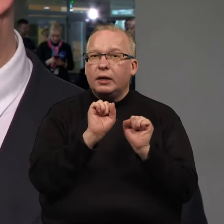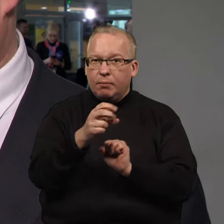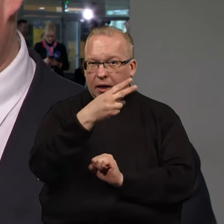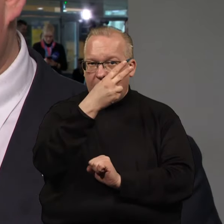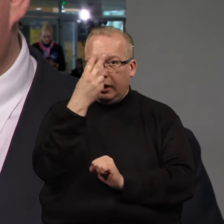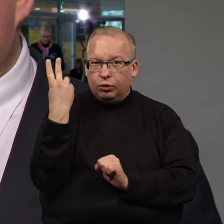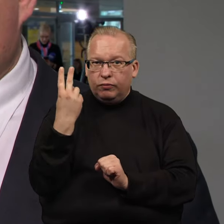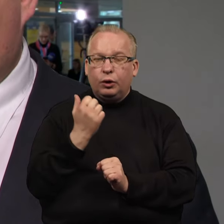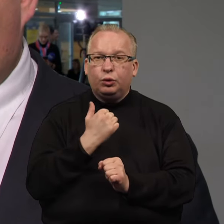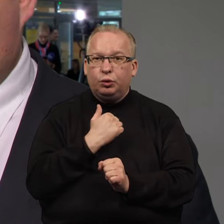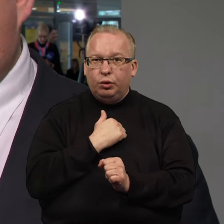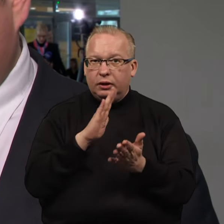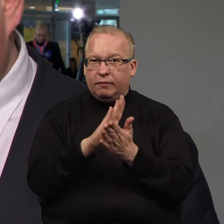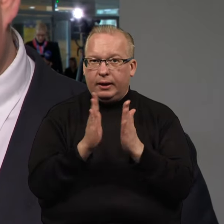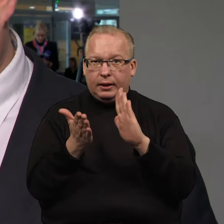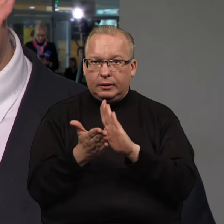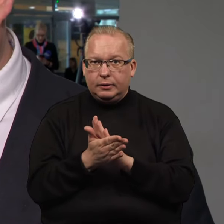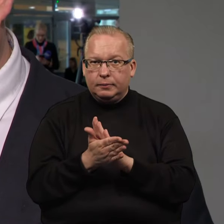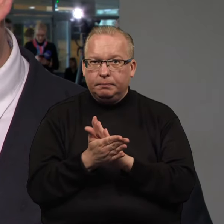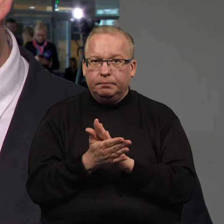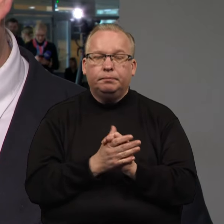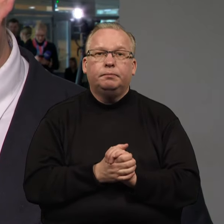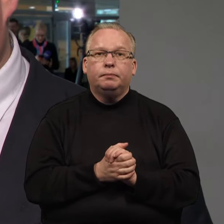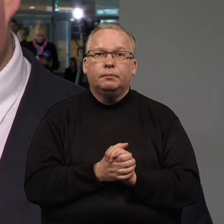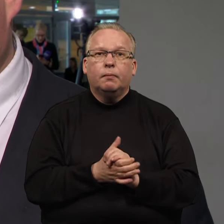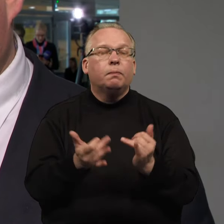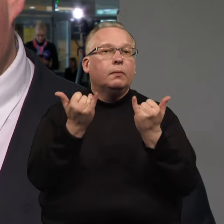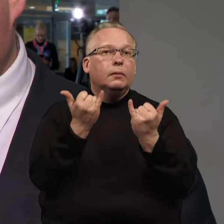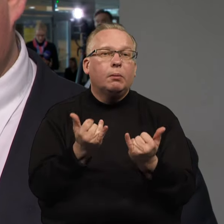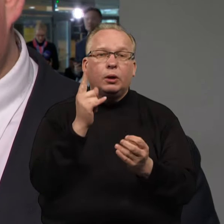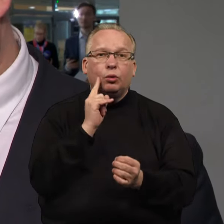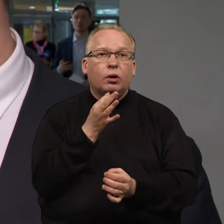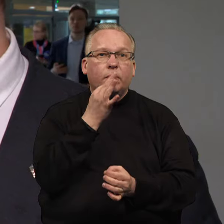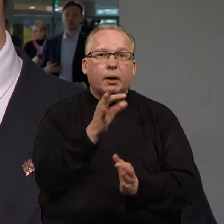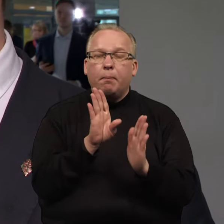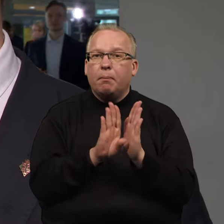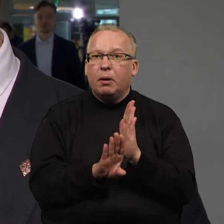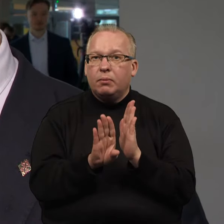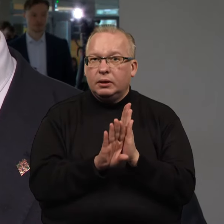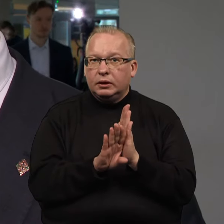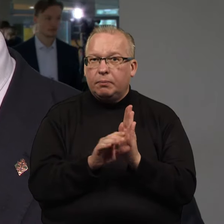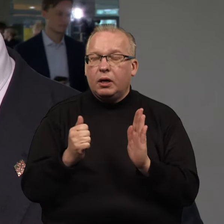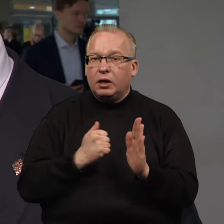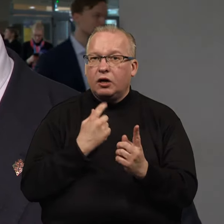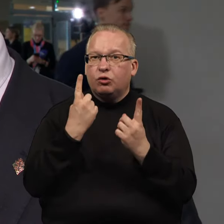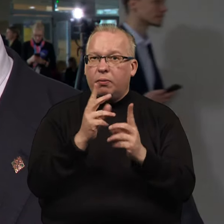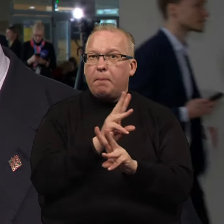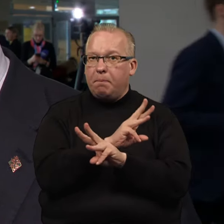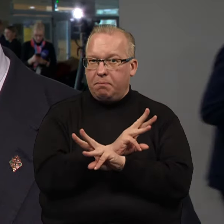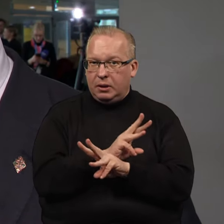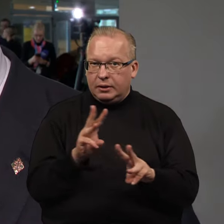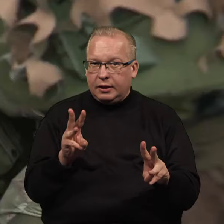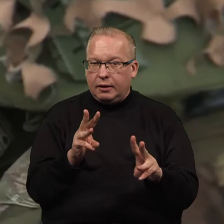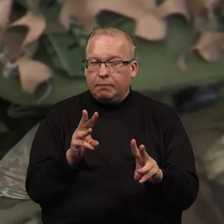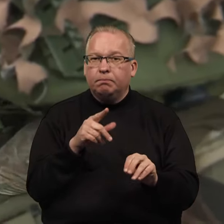sistemą turi judėti. Ir šitoj vietoj norisi pasakyti labai paprastą dalyką, tai yra vienas svarbiausių krašto apsaugos ministerijai ir visai